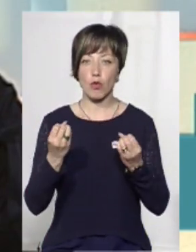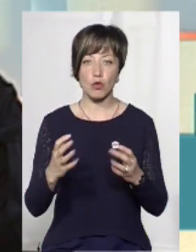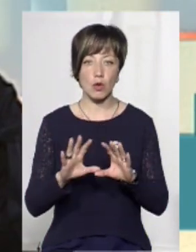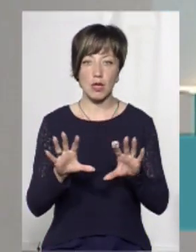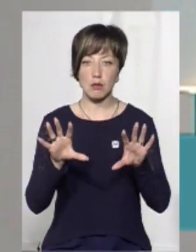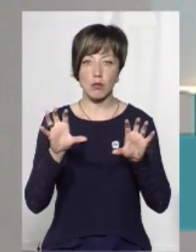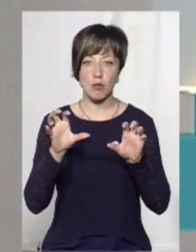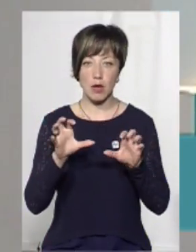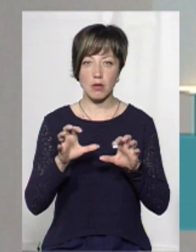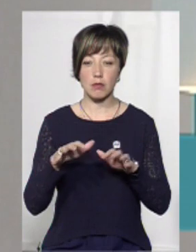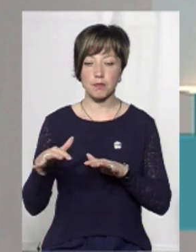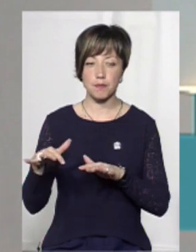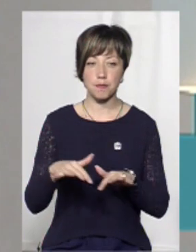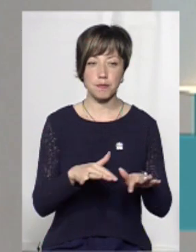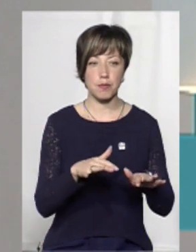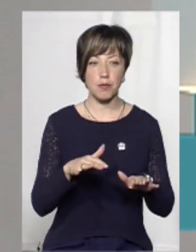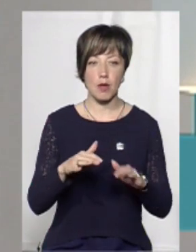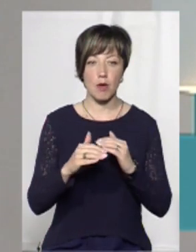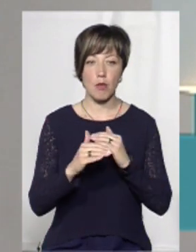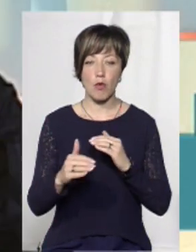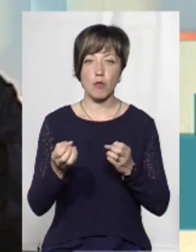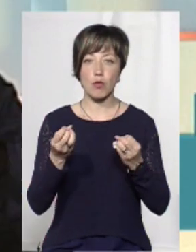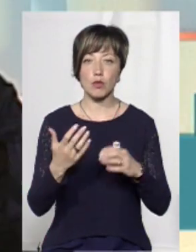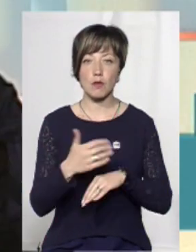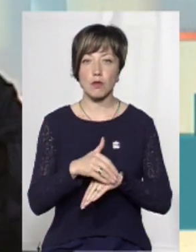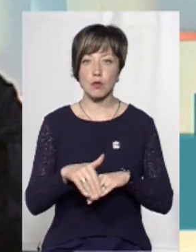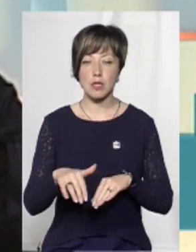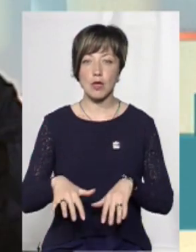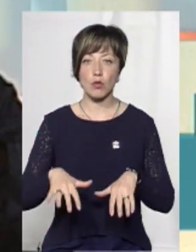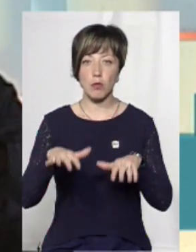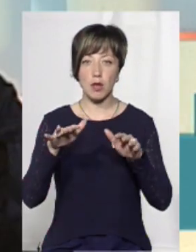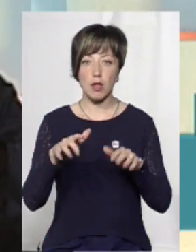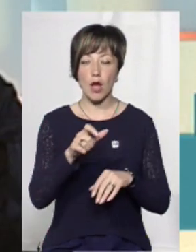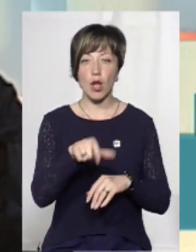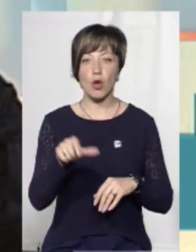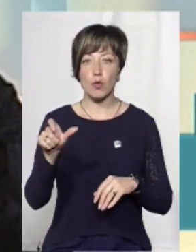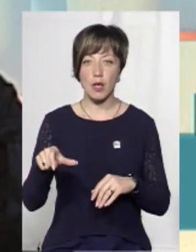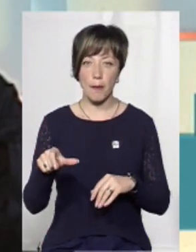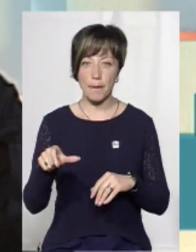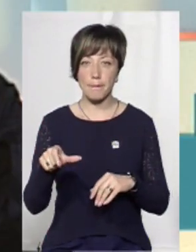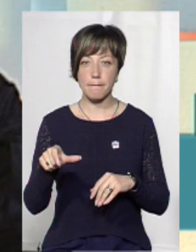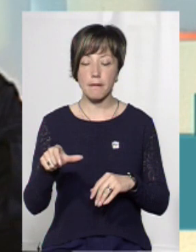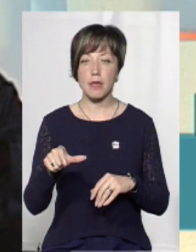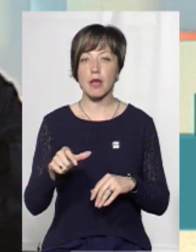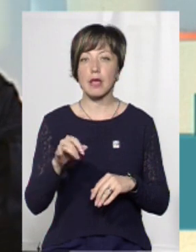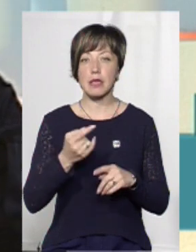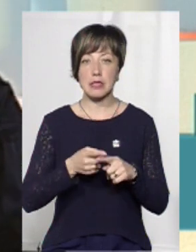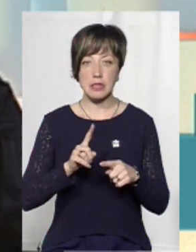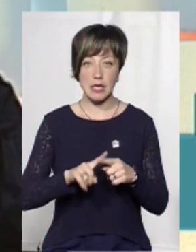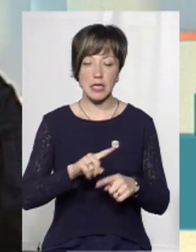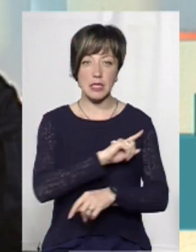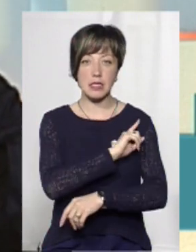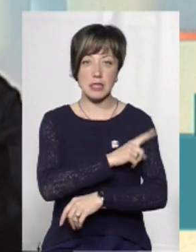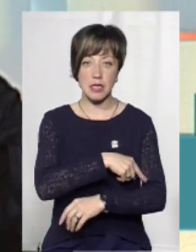сприймало, пішла по полю і потім пішла по вулиці і затопила людям садиби. І це стихія.